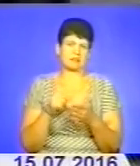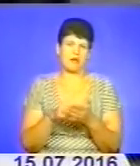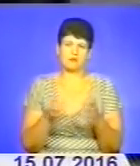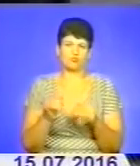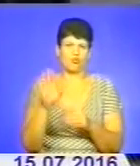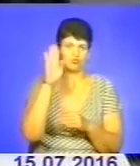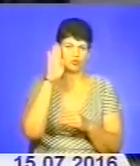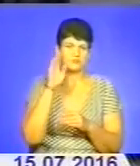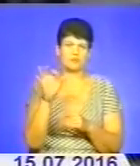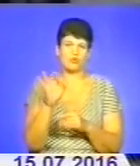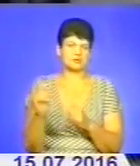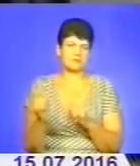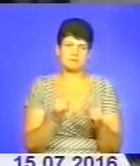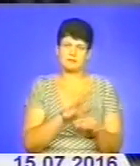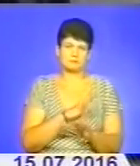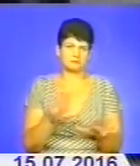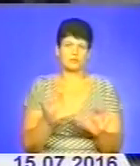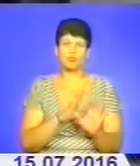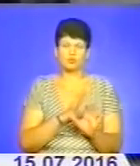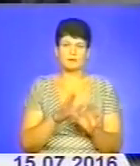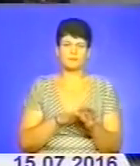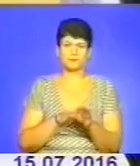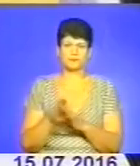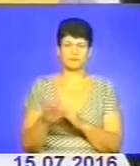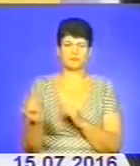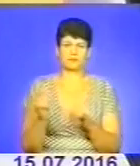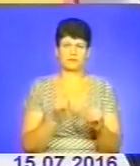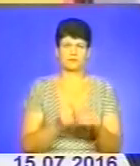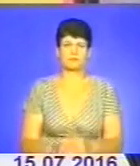на рахунок забезпечення не виникало, вони були забезпечені всім.